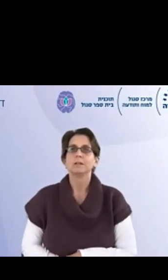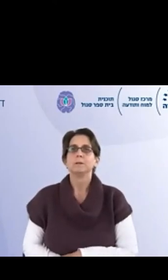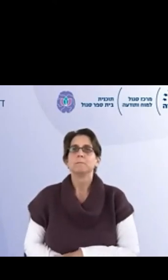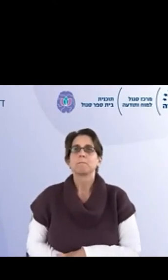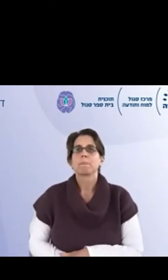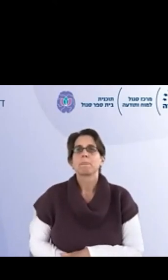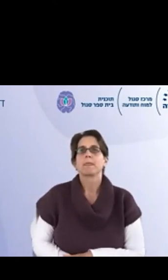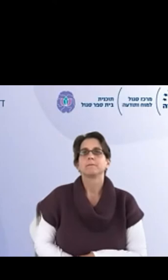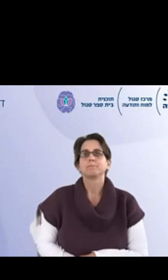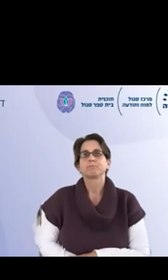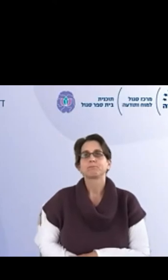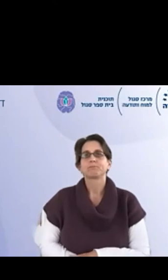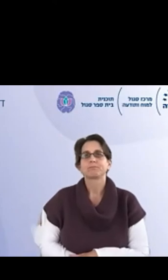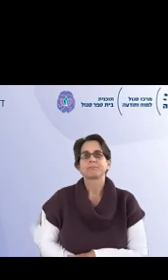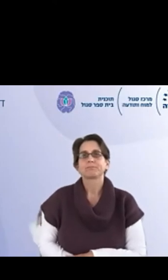שלו